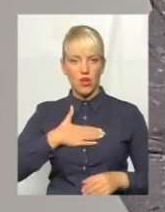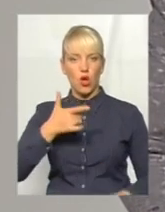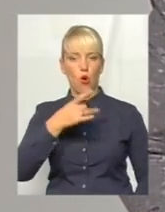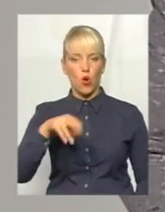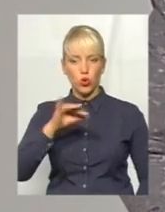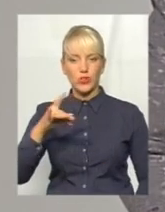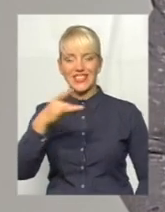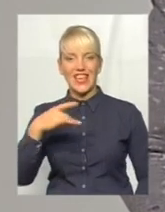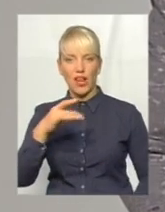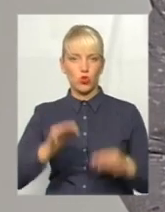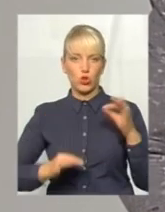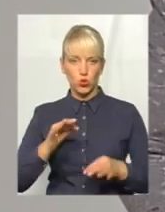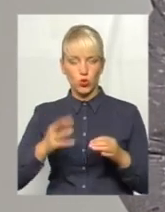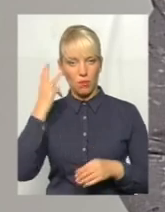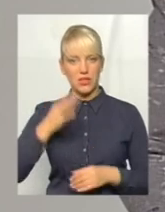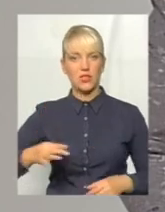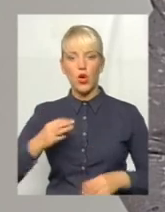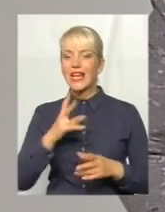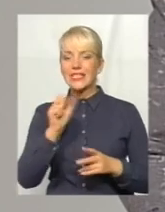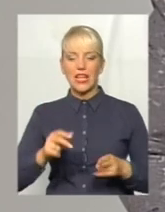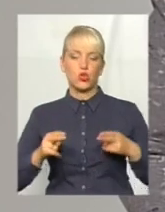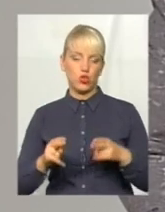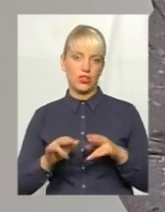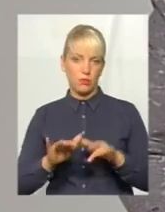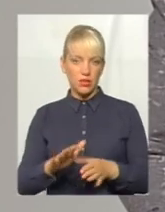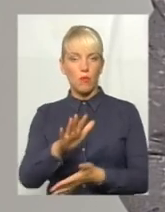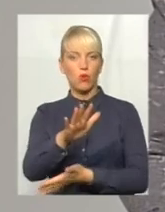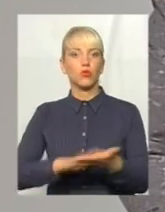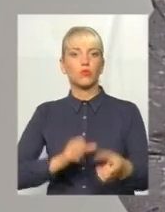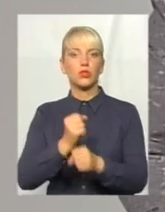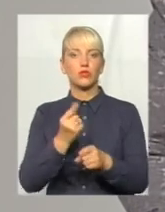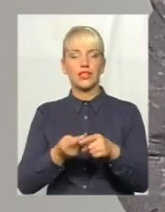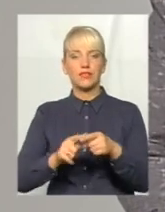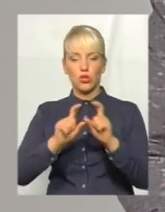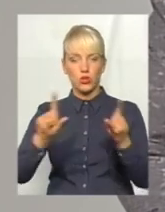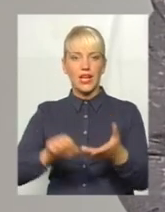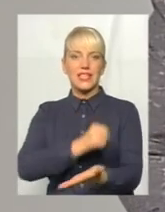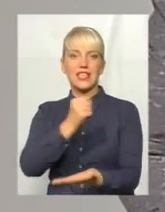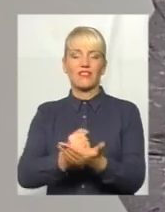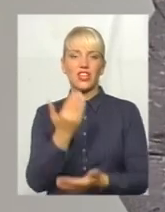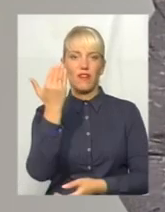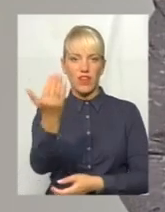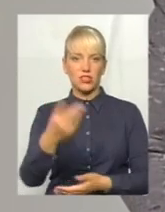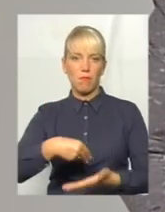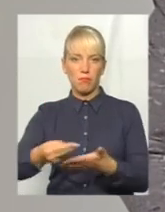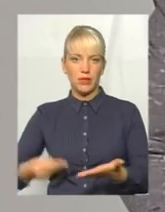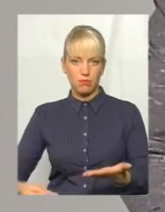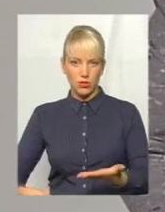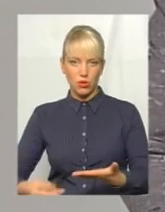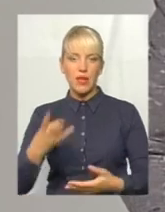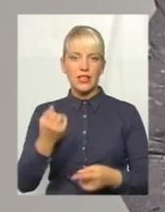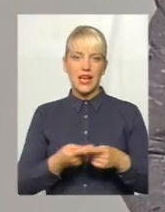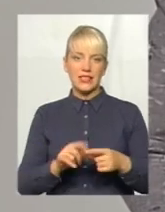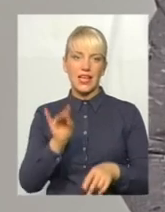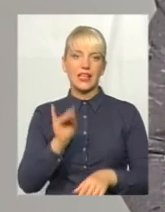в Хмельницької області, з злочинними діями далі працює в цій установі і затверджена вами підписом вашим на це